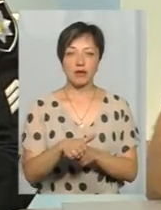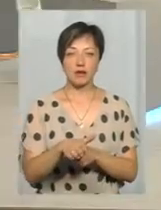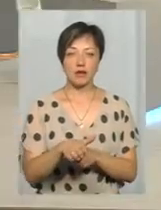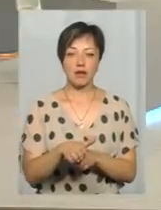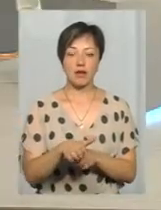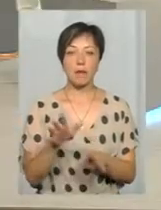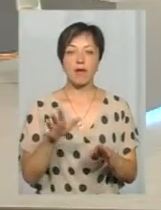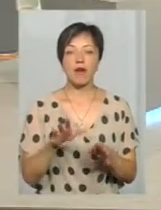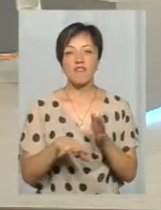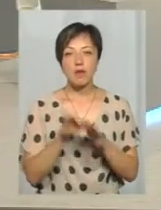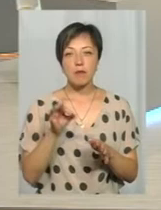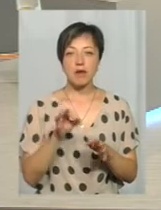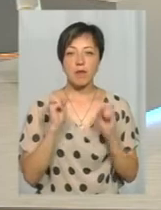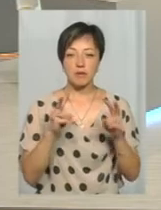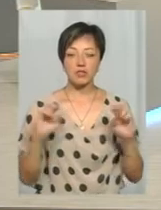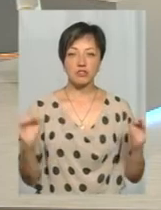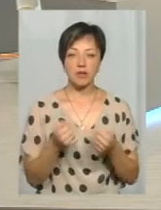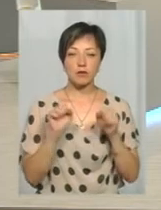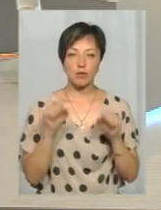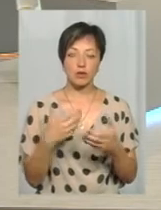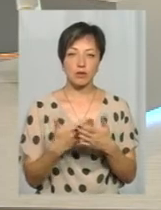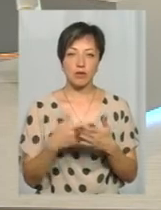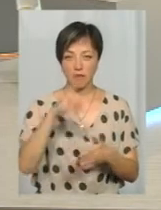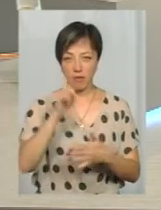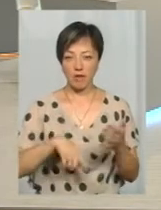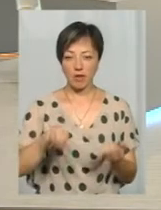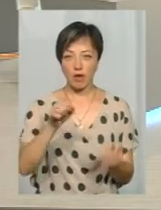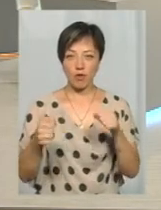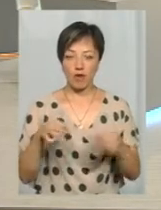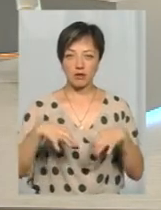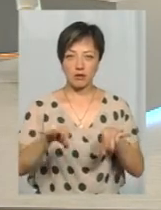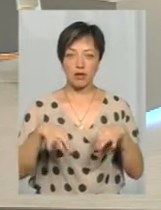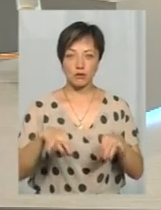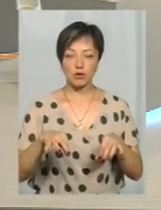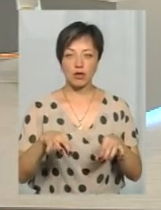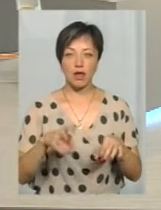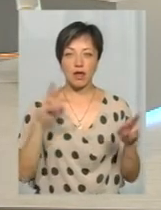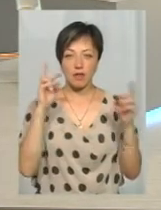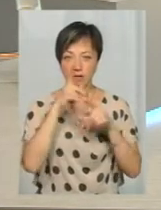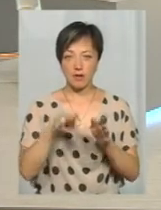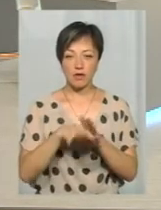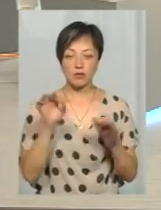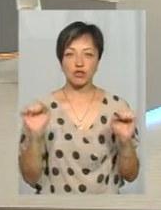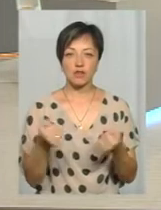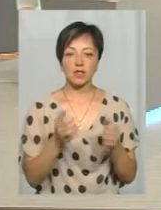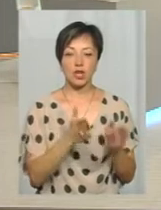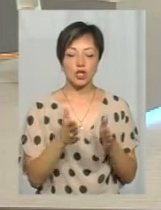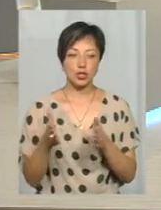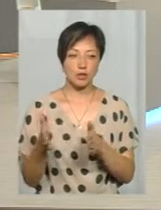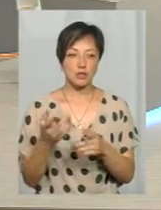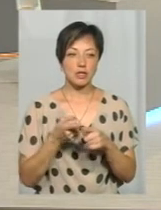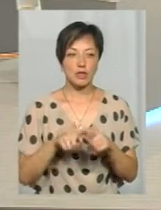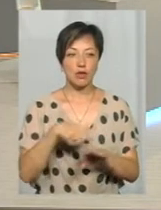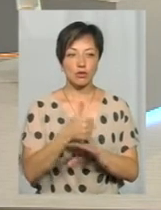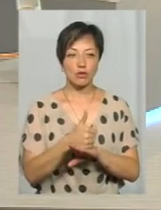безпечної швидкості, якою водій може, скажімо, впевнено керувати транспортним засобом. Тобто, невірний вибір швидкісного режиму – це